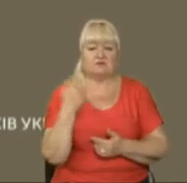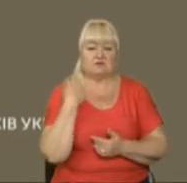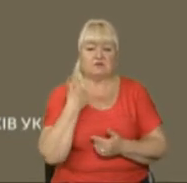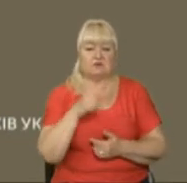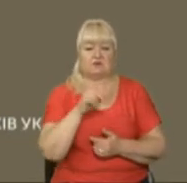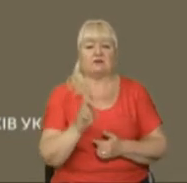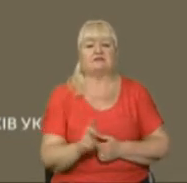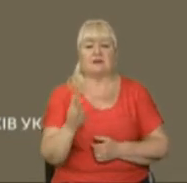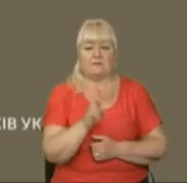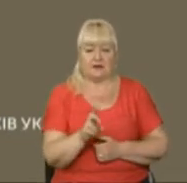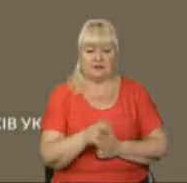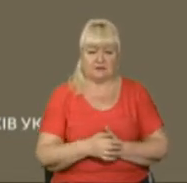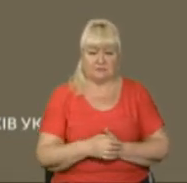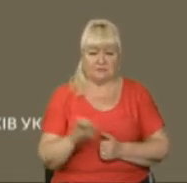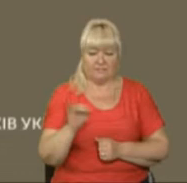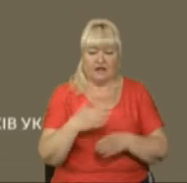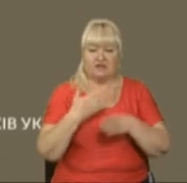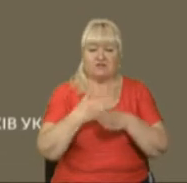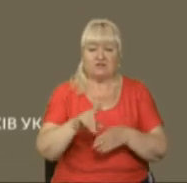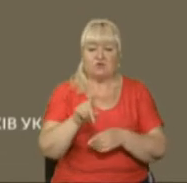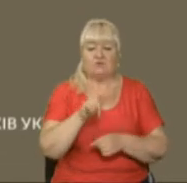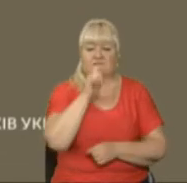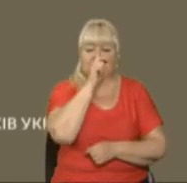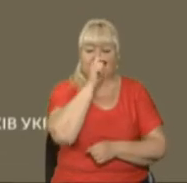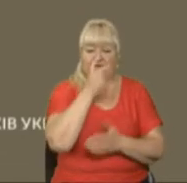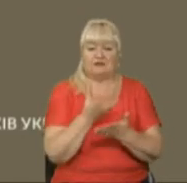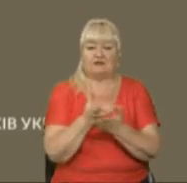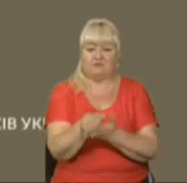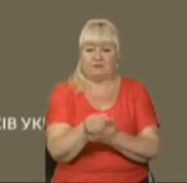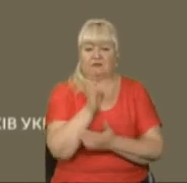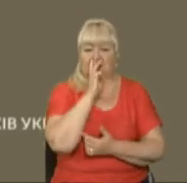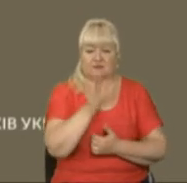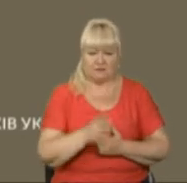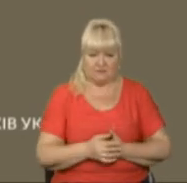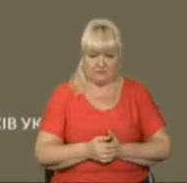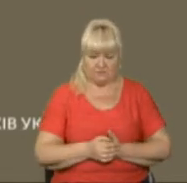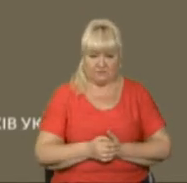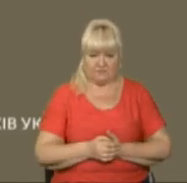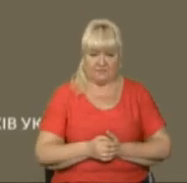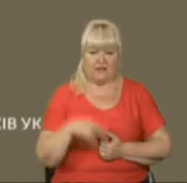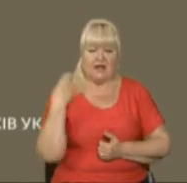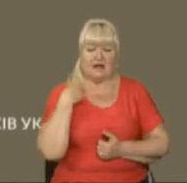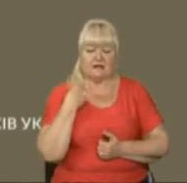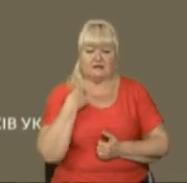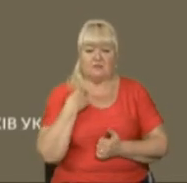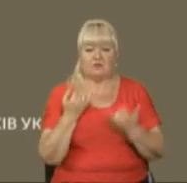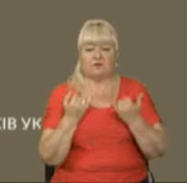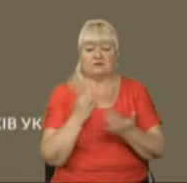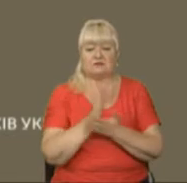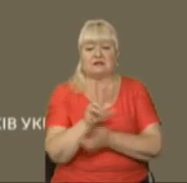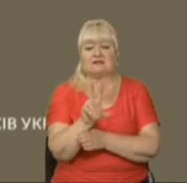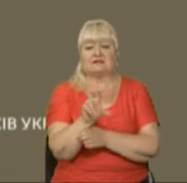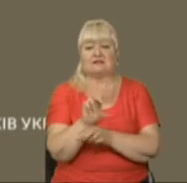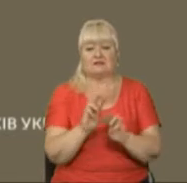березень і частково за квітень виплатили заробітну плату. Заборгованість зараз складають під